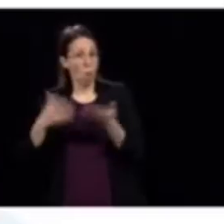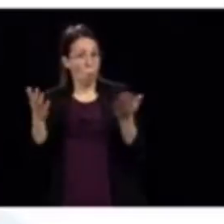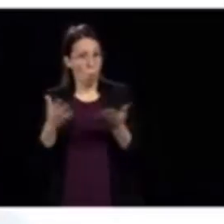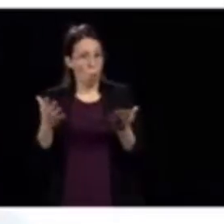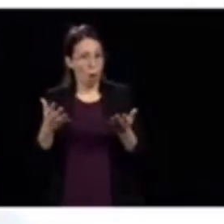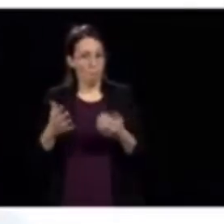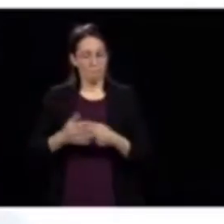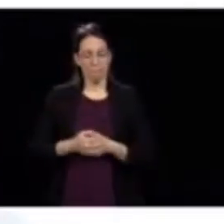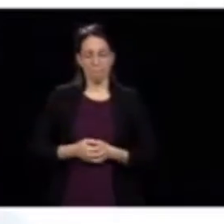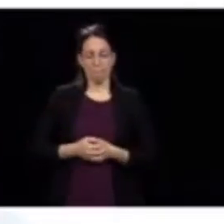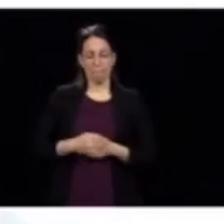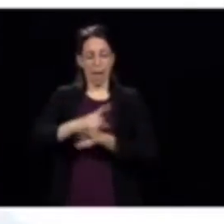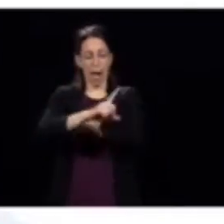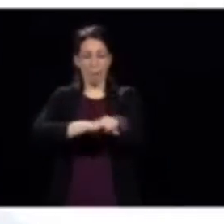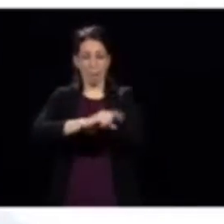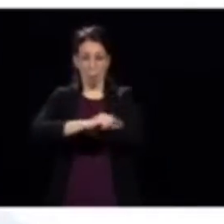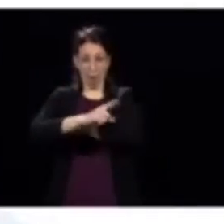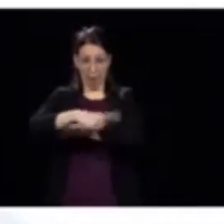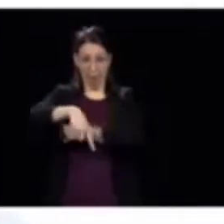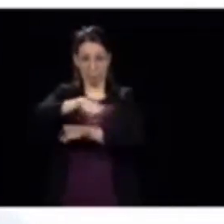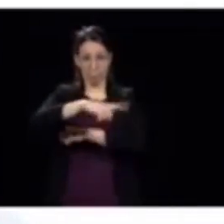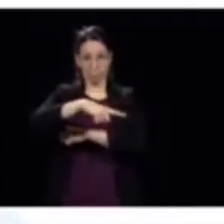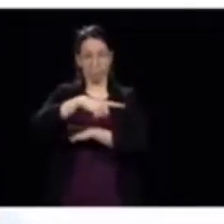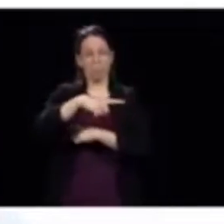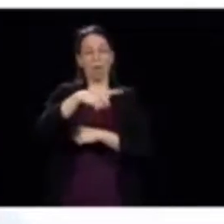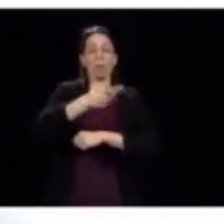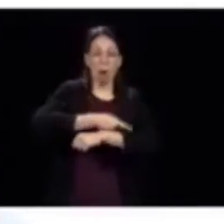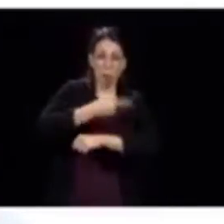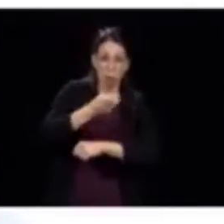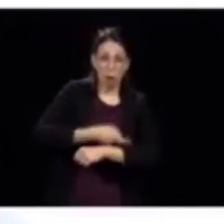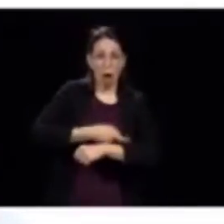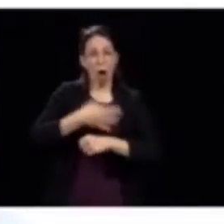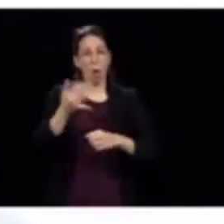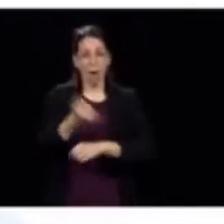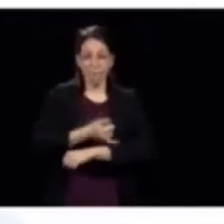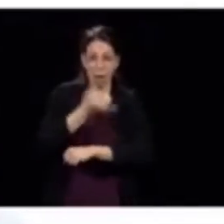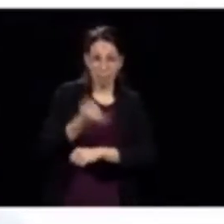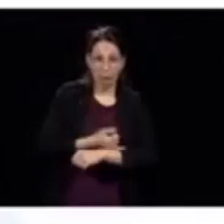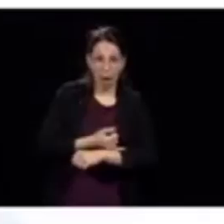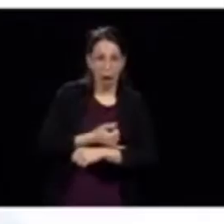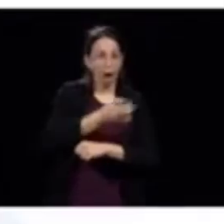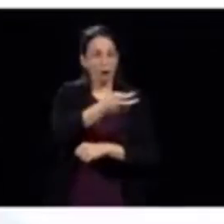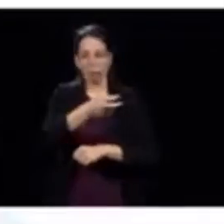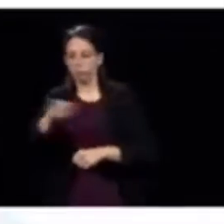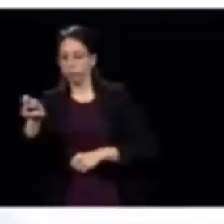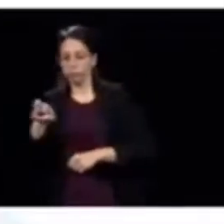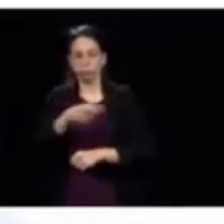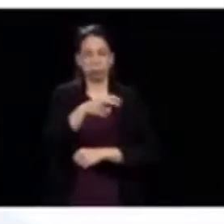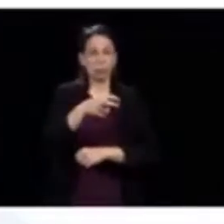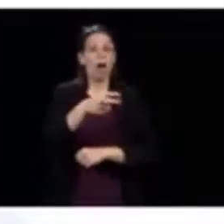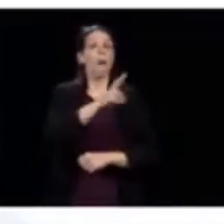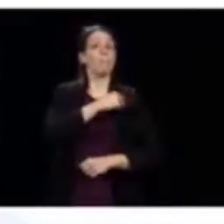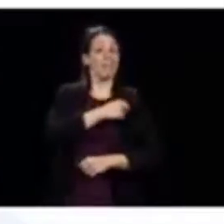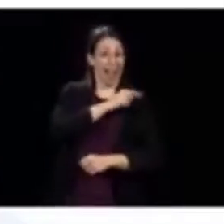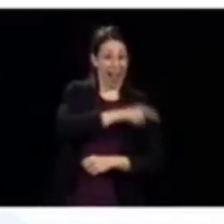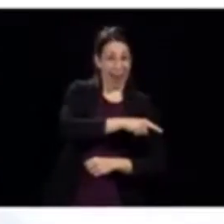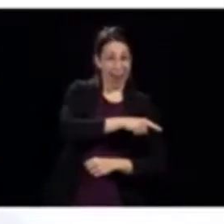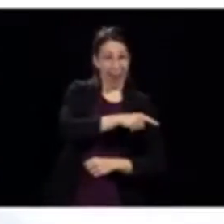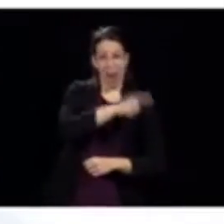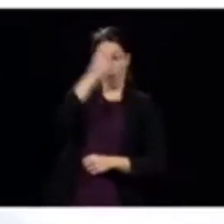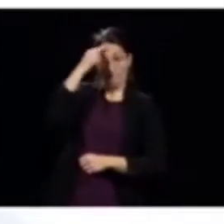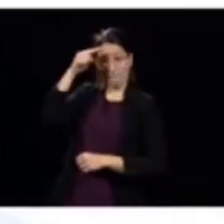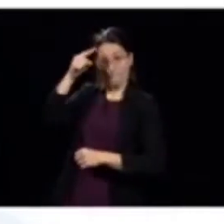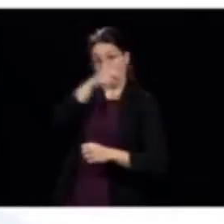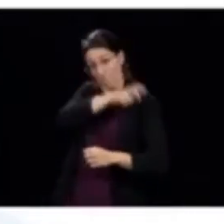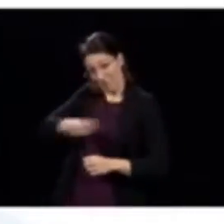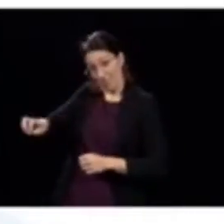sur le fait qu'on transfère du personnel, que ce soit des médecins ou des infirmières, des hôpitaux vers les